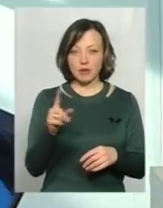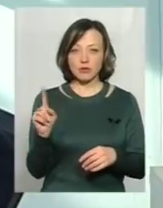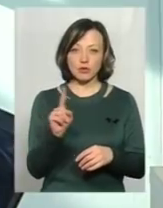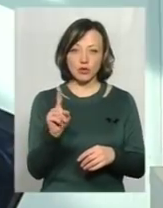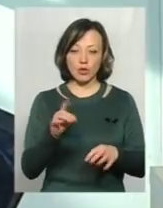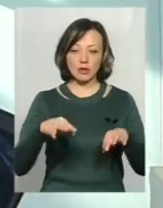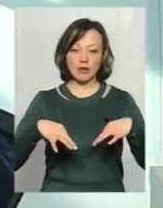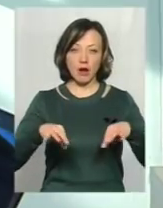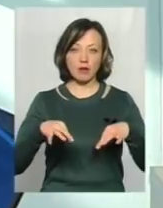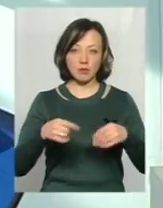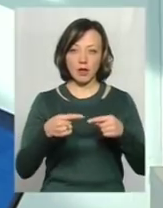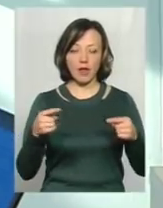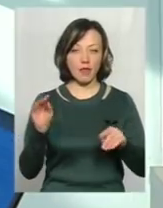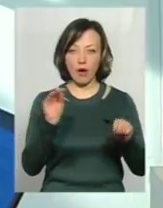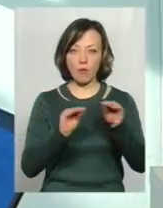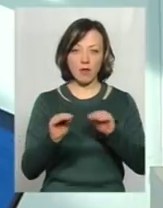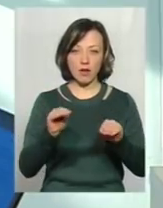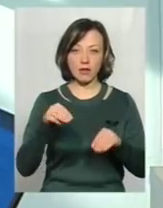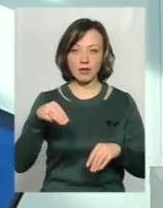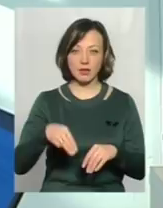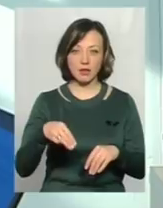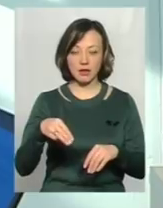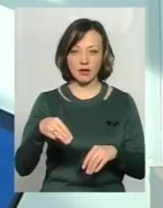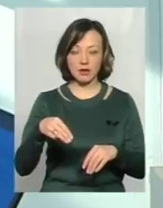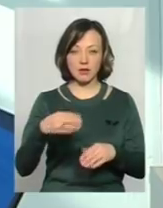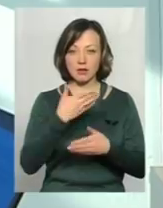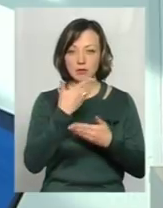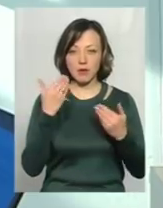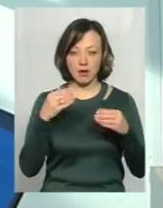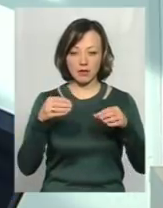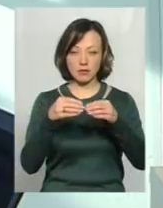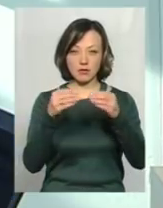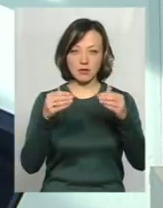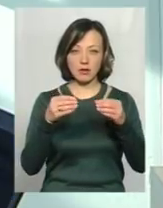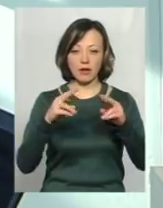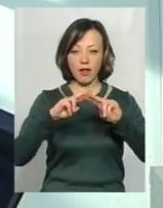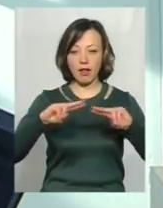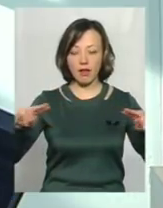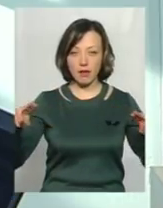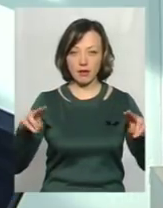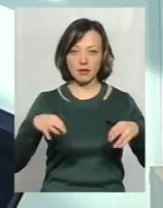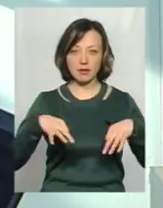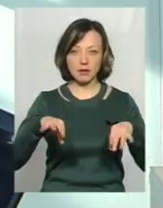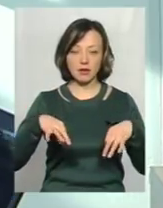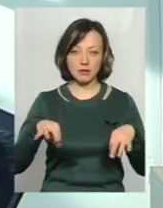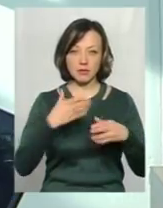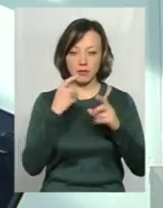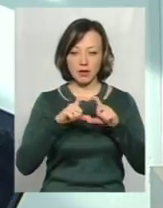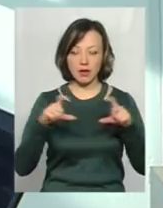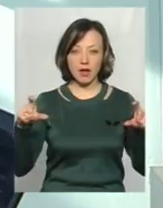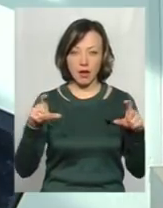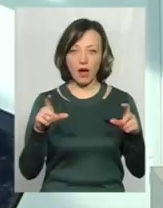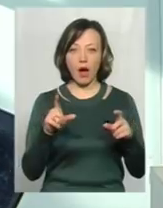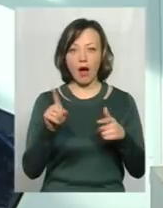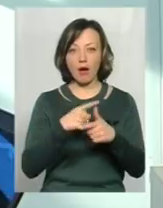транспортний засіб не обладнаний як таксі. Це відсутність в більшості випадків обклейки на транспортному засобі, таксометра,